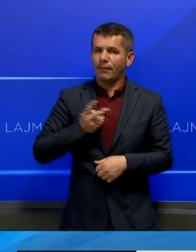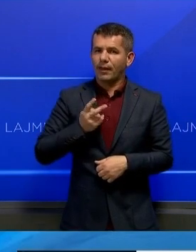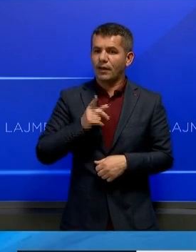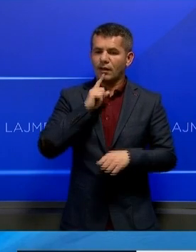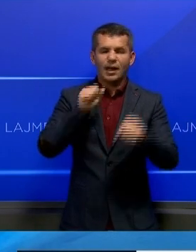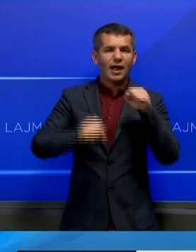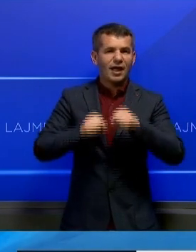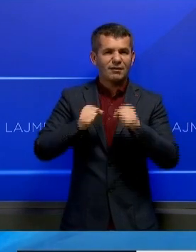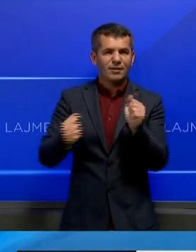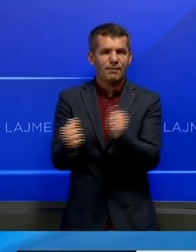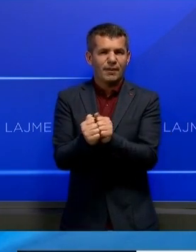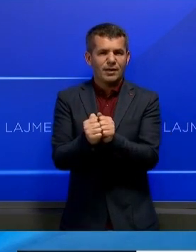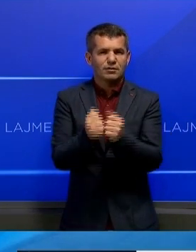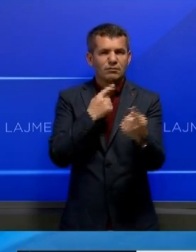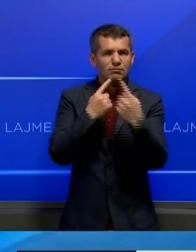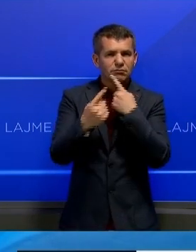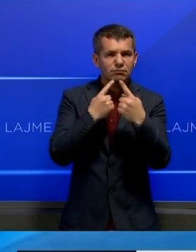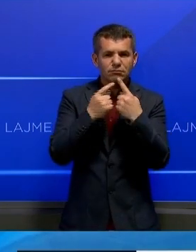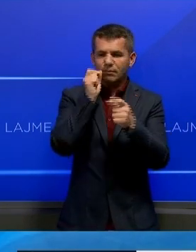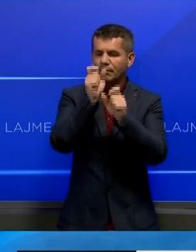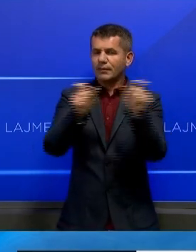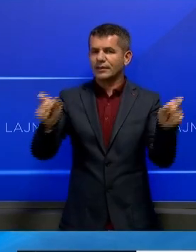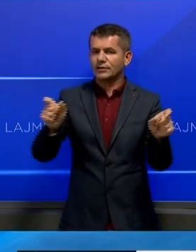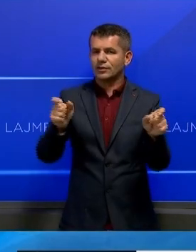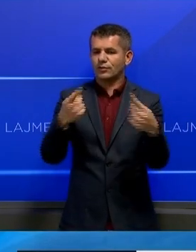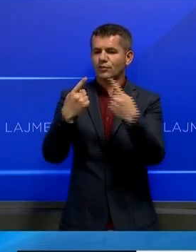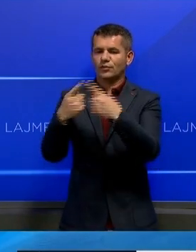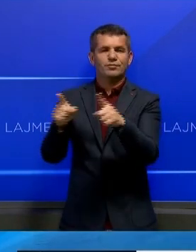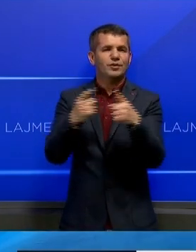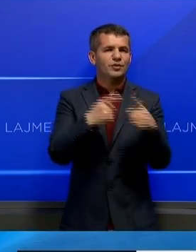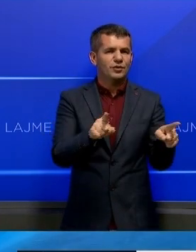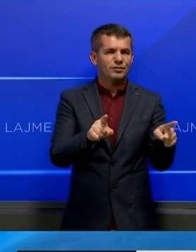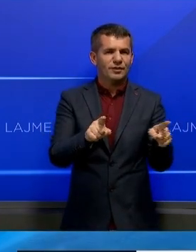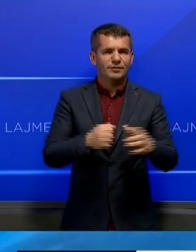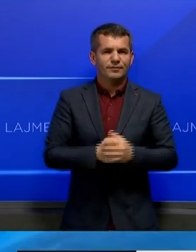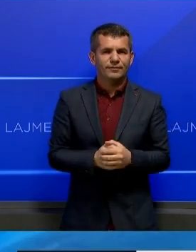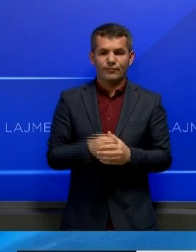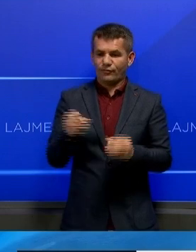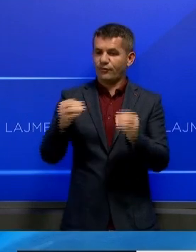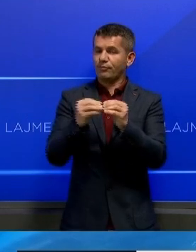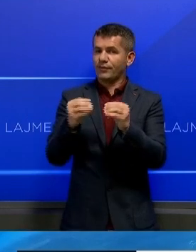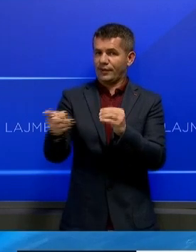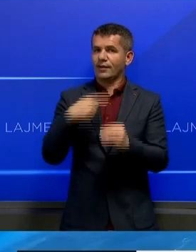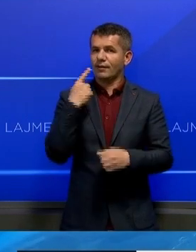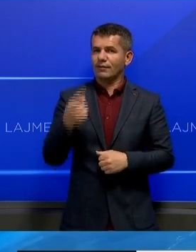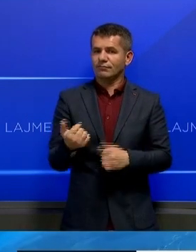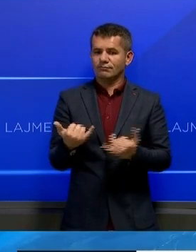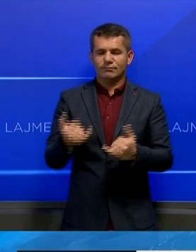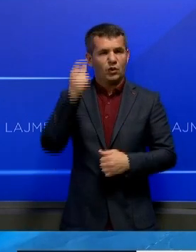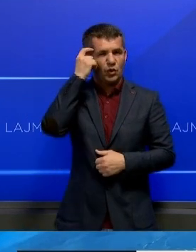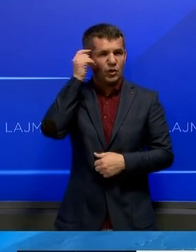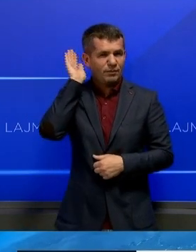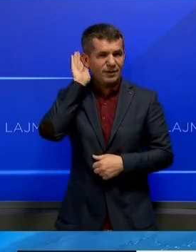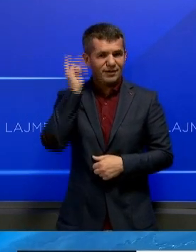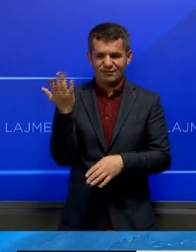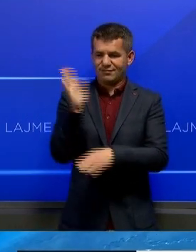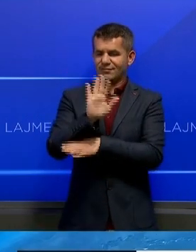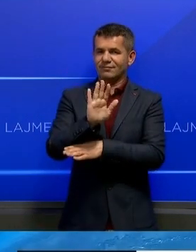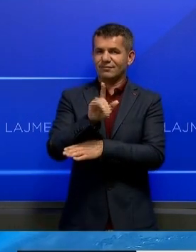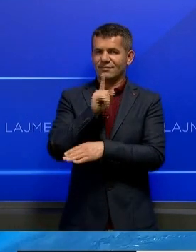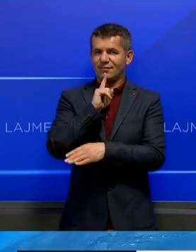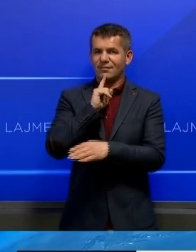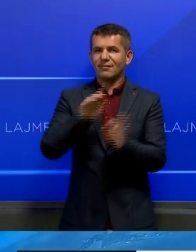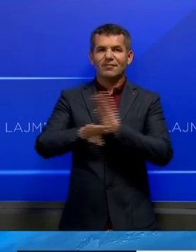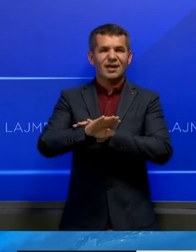aftësin për të ullir së bashku me njerëz me pikpamje shumë të ndryshme. Bennett u bërë kryeministër si udhëheqës i partisë të djatë